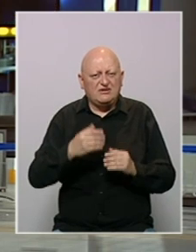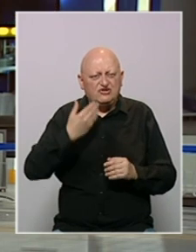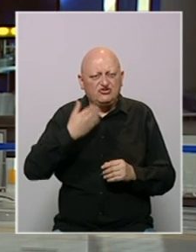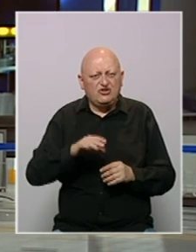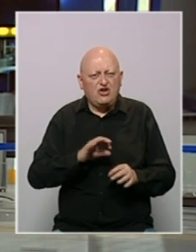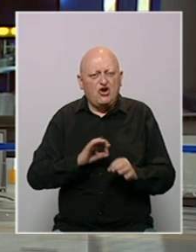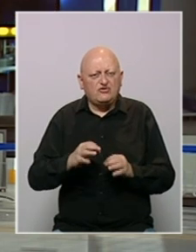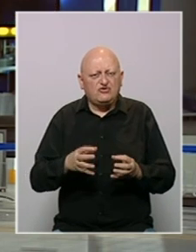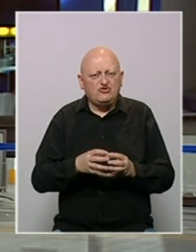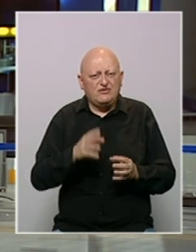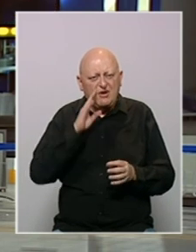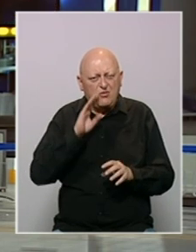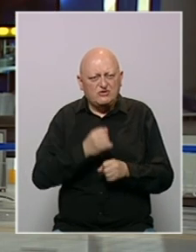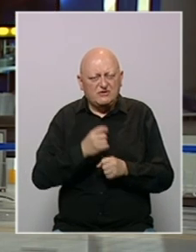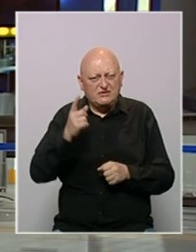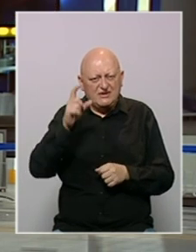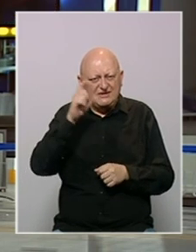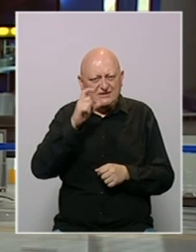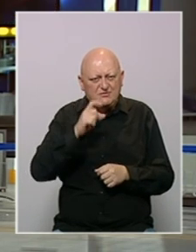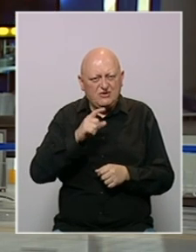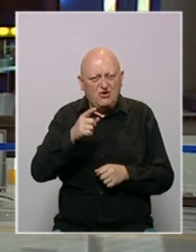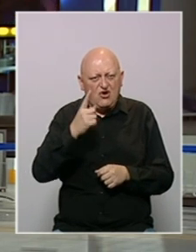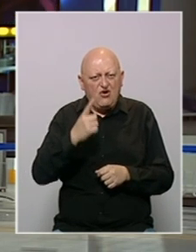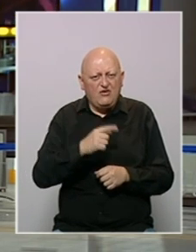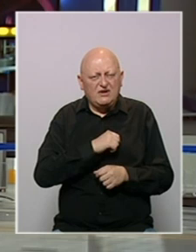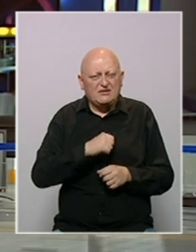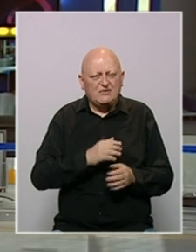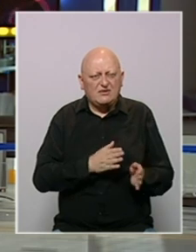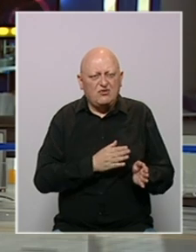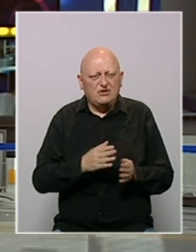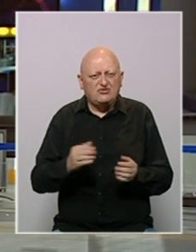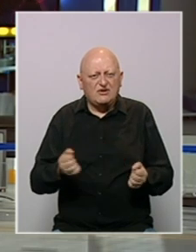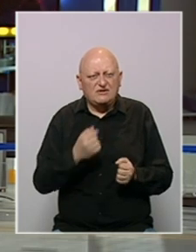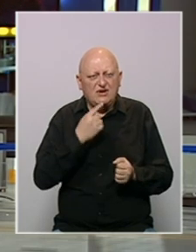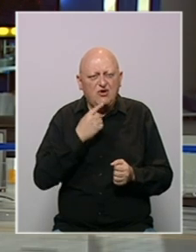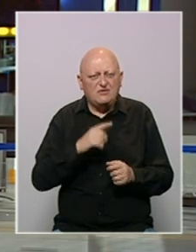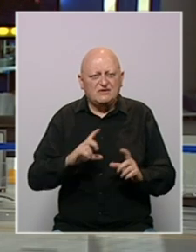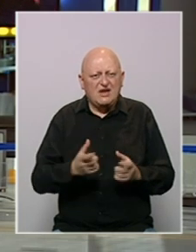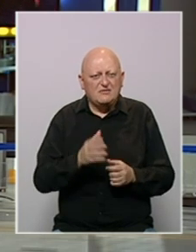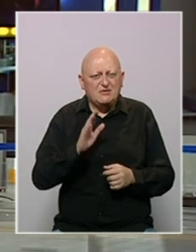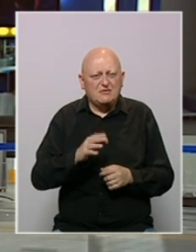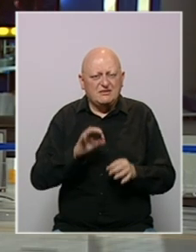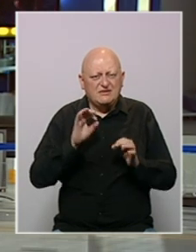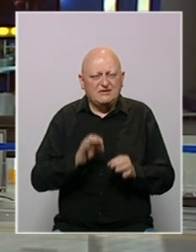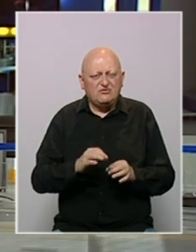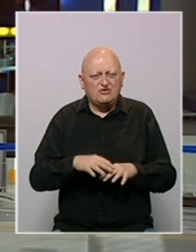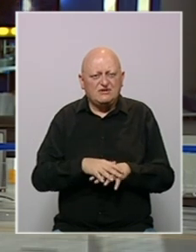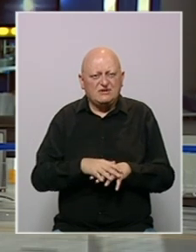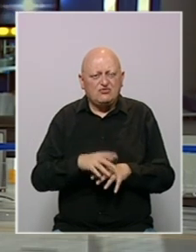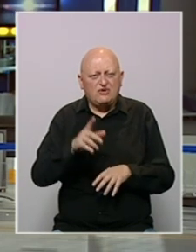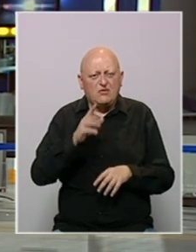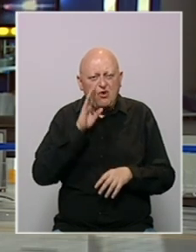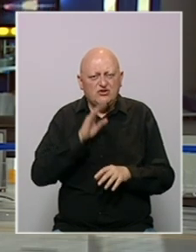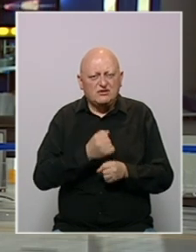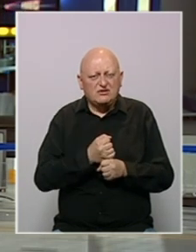dijela na štetu osiguravajućih društava u BiH i Srbiji. I ovo je samo jedna u nizu akcija u kojima se hapse pripadnici sigurnosnih